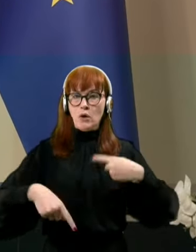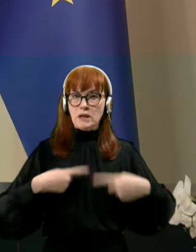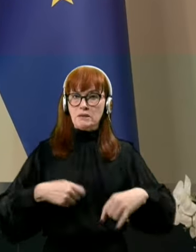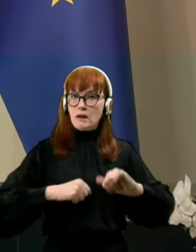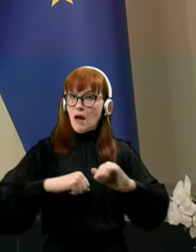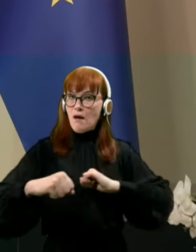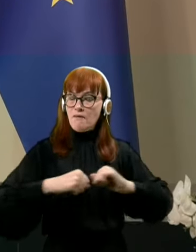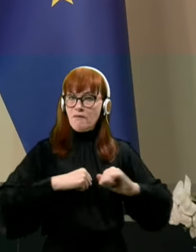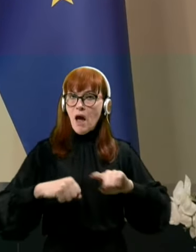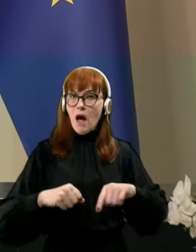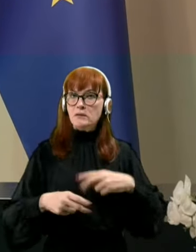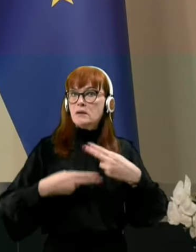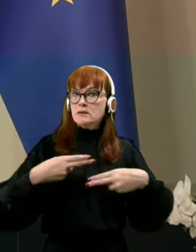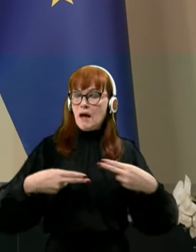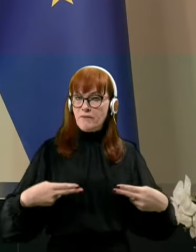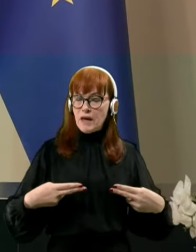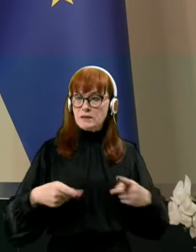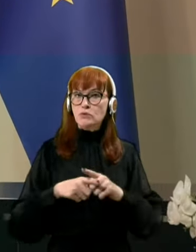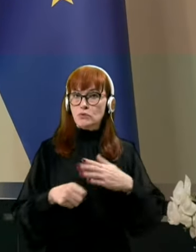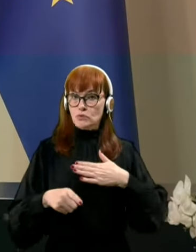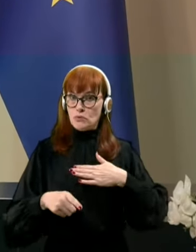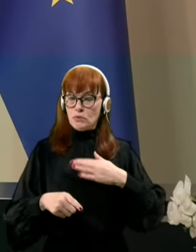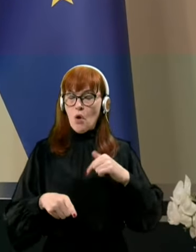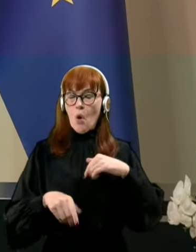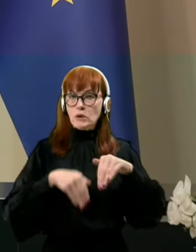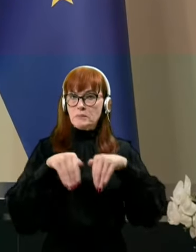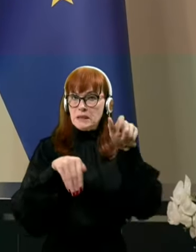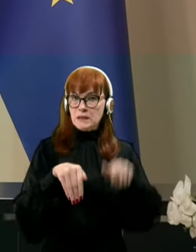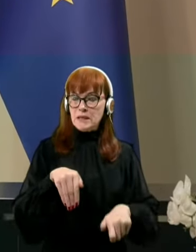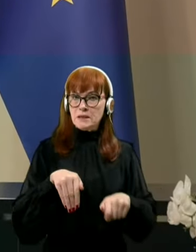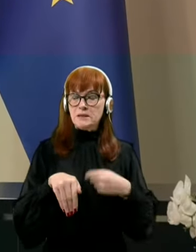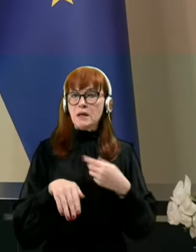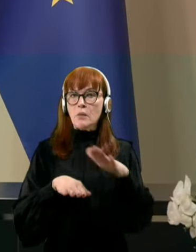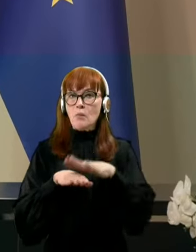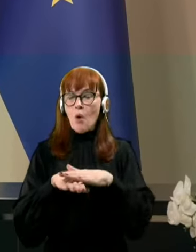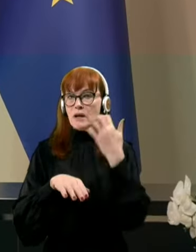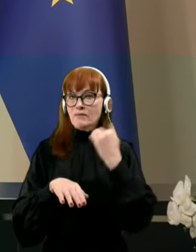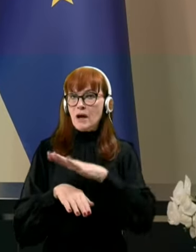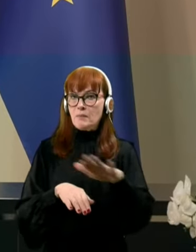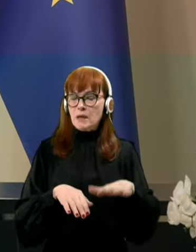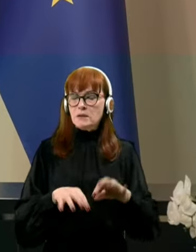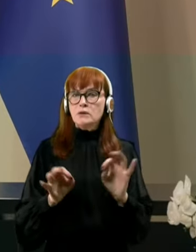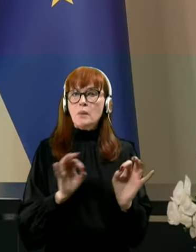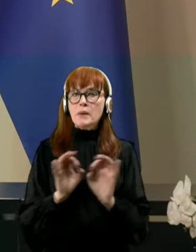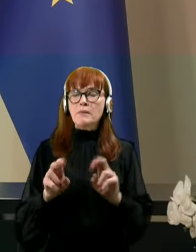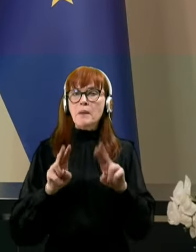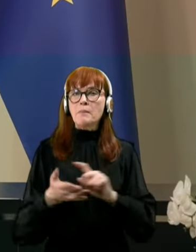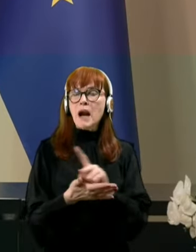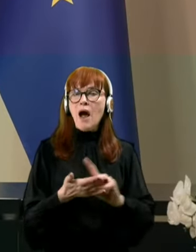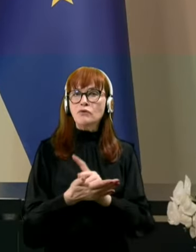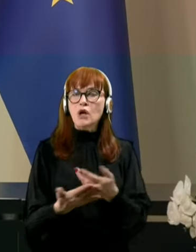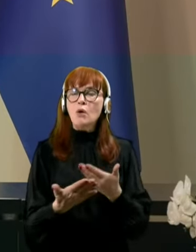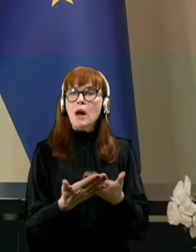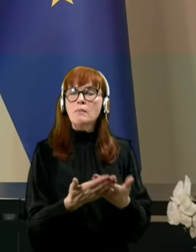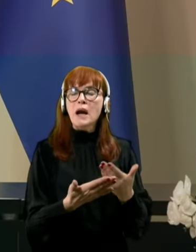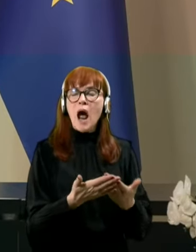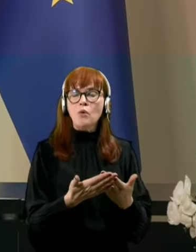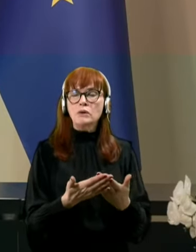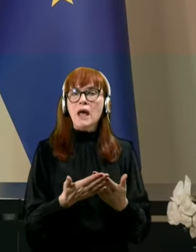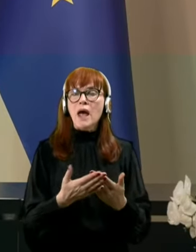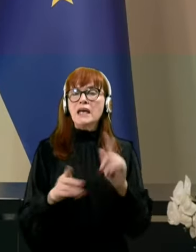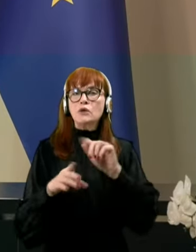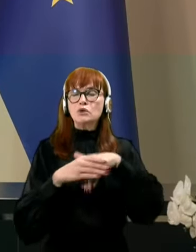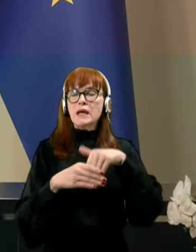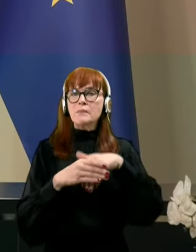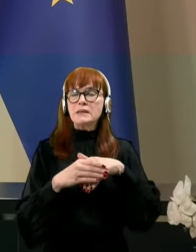Vlada se je zavezala in tudi sam kot minister te vlade, ki pokriva kmetijstvo, da bomo pripravili pravočasno vse pravne podlage in sebinske podlage za